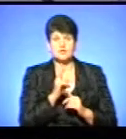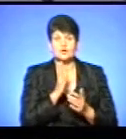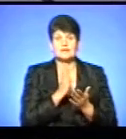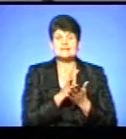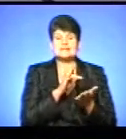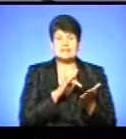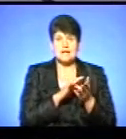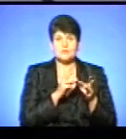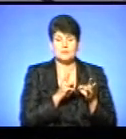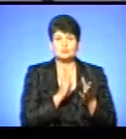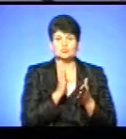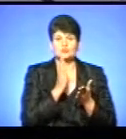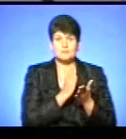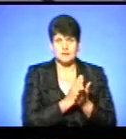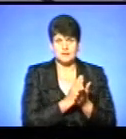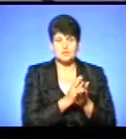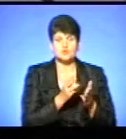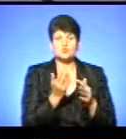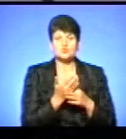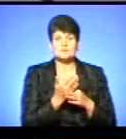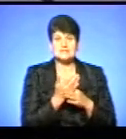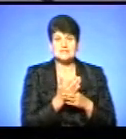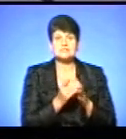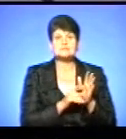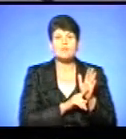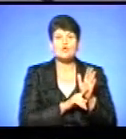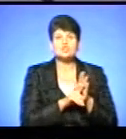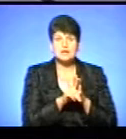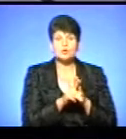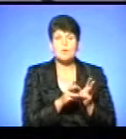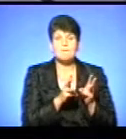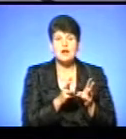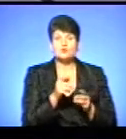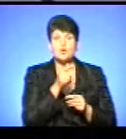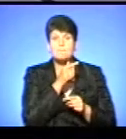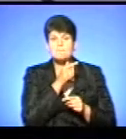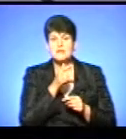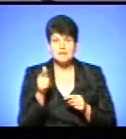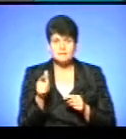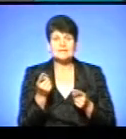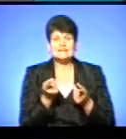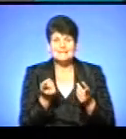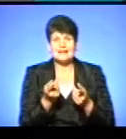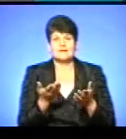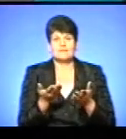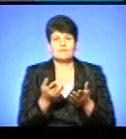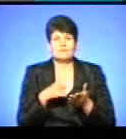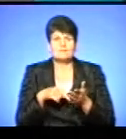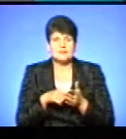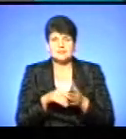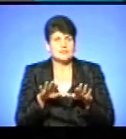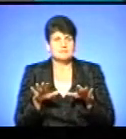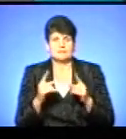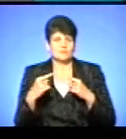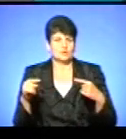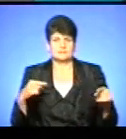централізоване опалення, будуть мати субсидію з початком опалювального періоду, який визначає кожен орган місцевого супередування, орган влади на місцях.